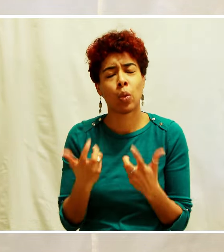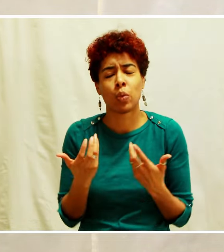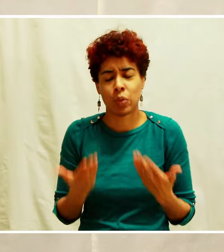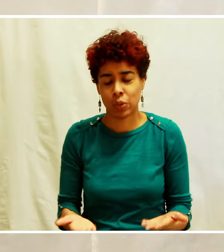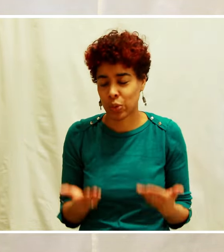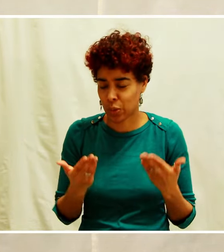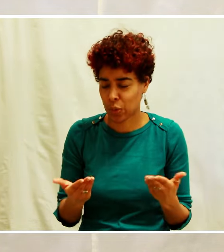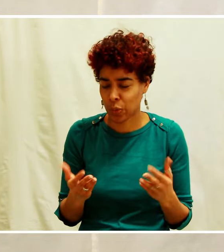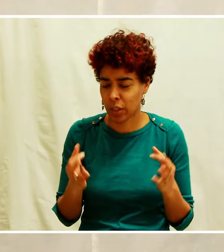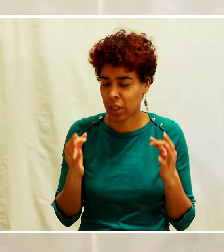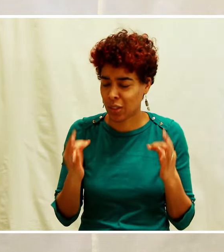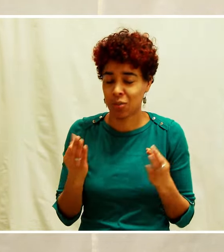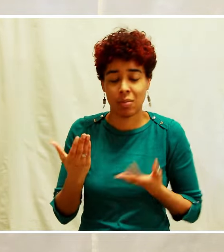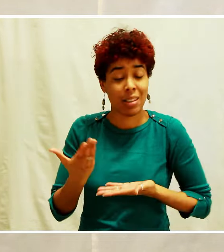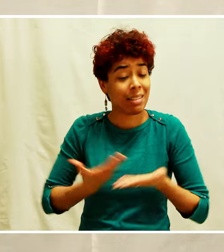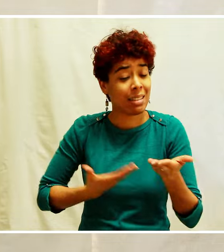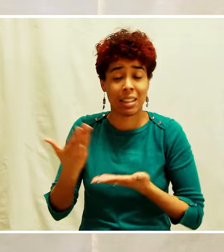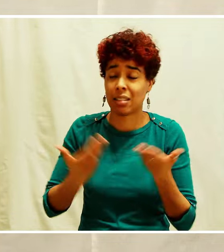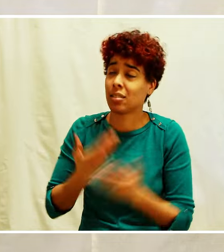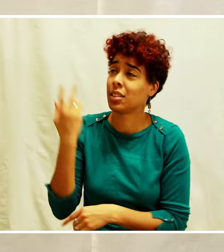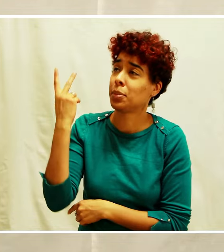mettre, Seigneur, à ton service.